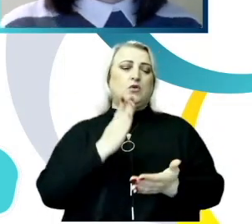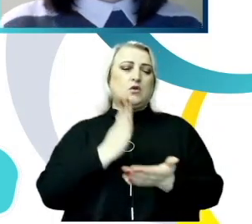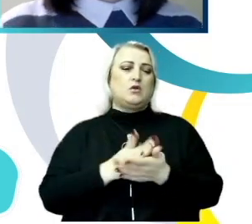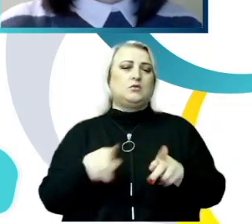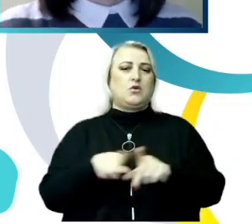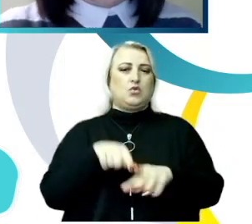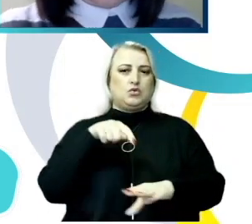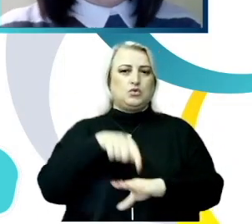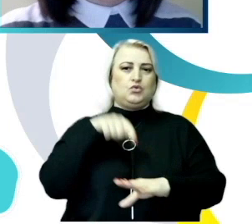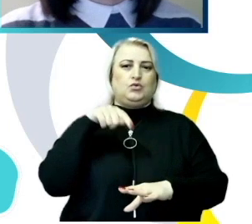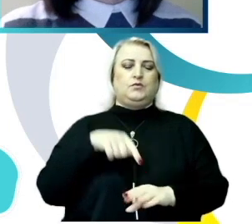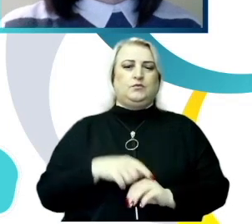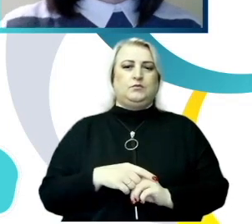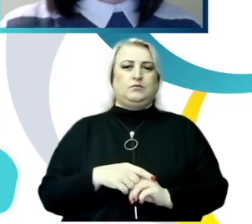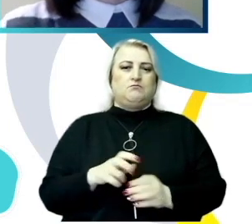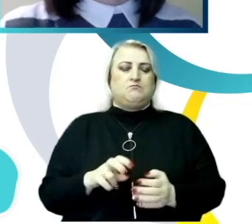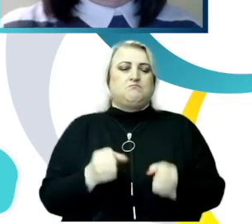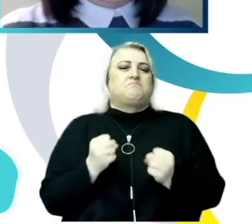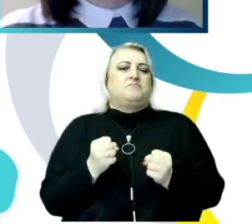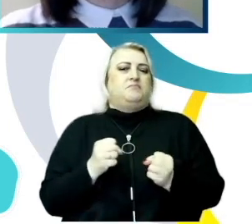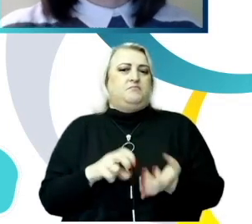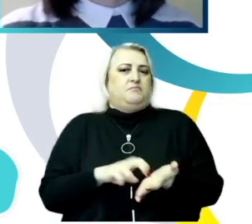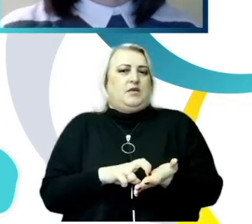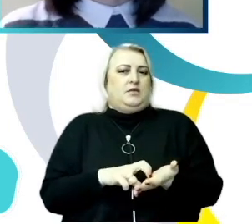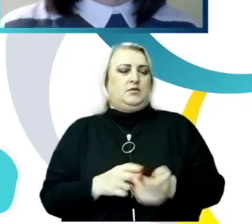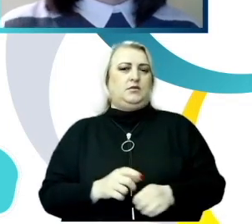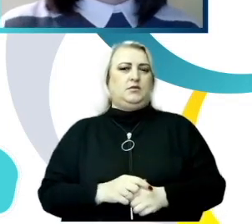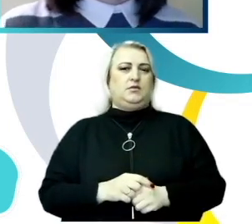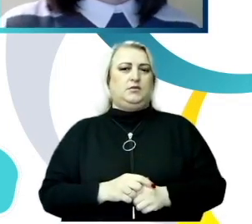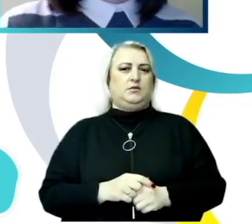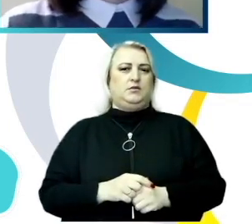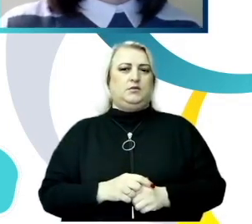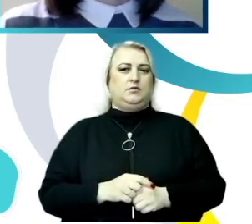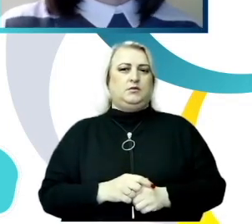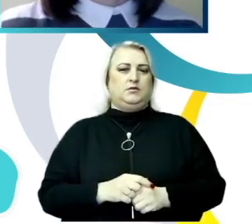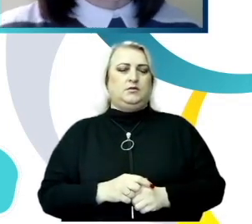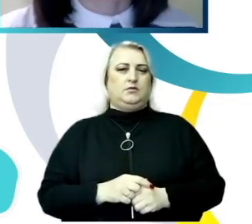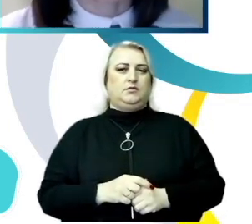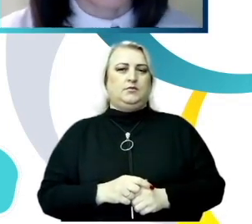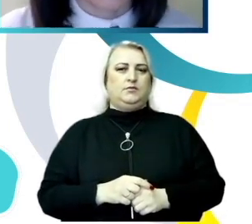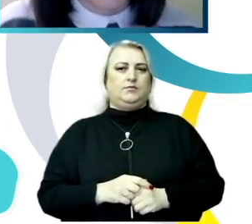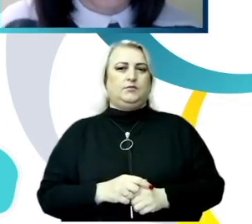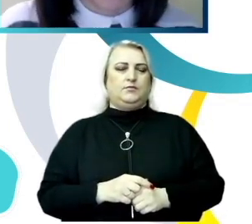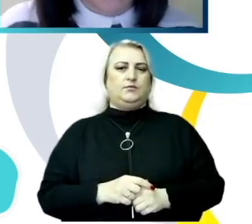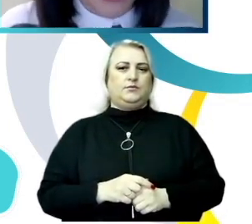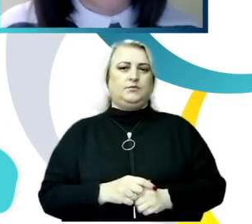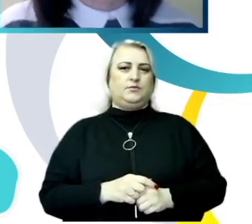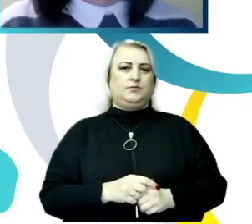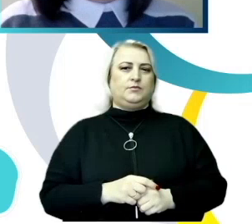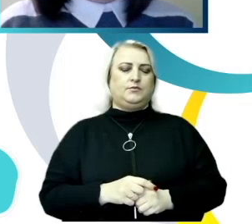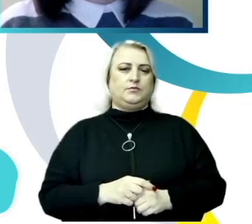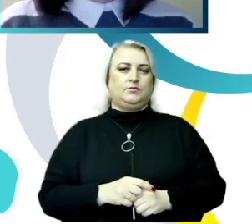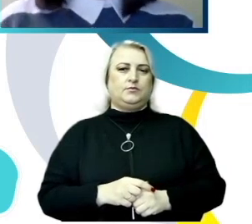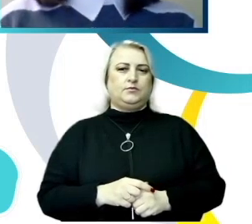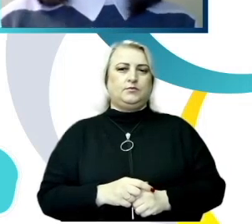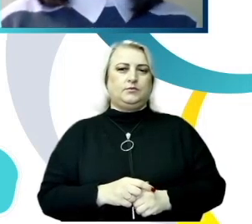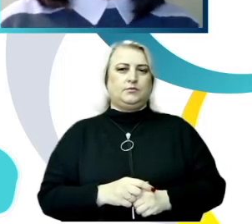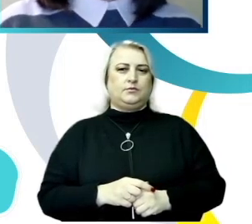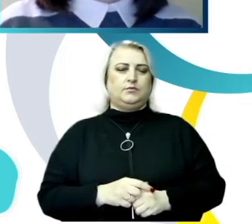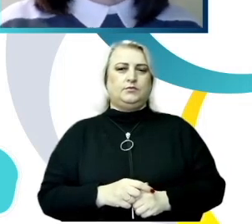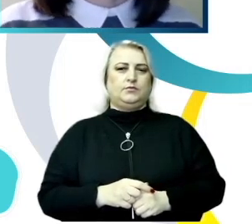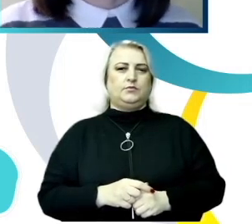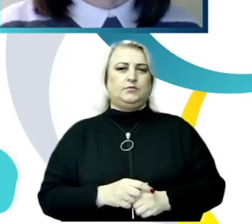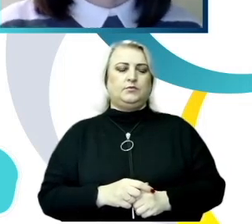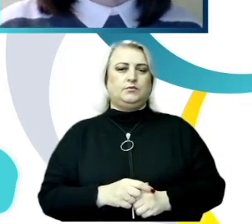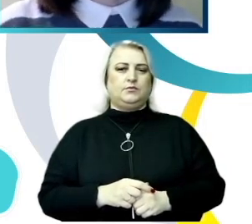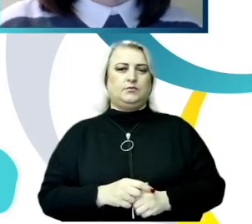frică, acest sentiment de jenă, acest sentiment de teamă, de blamare socială, pe de